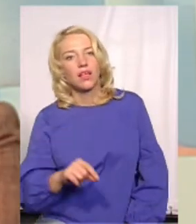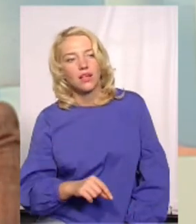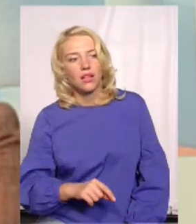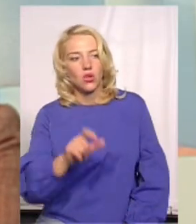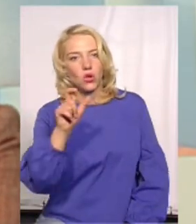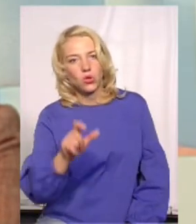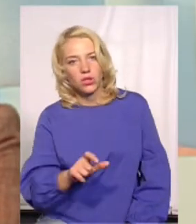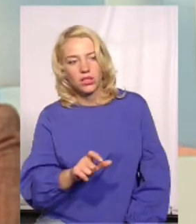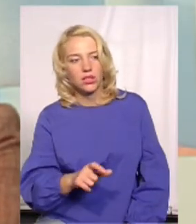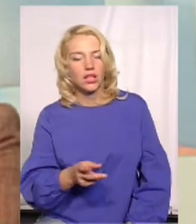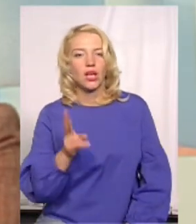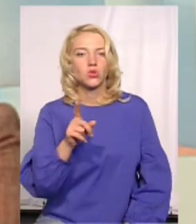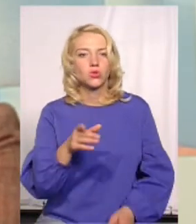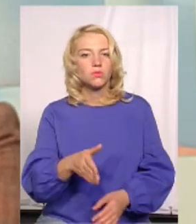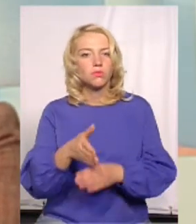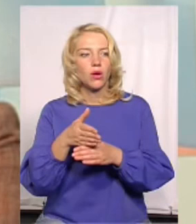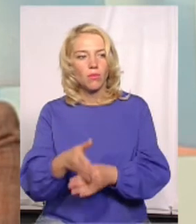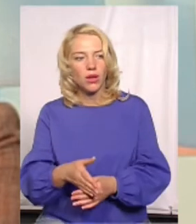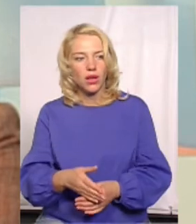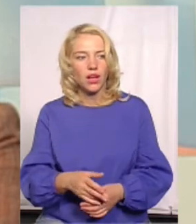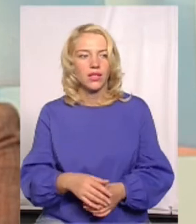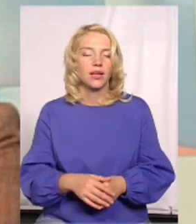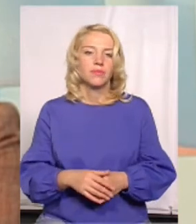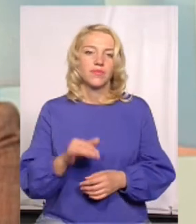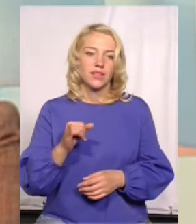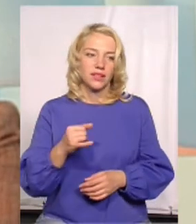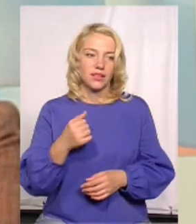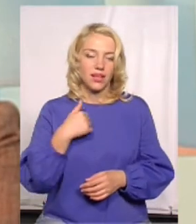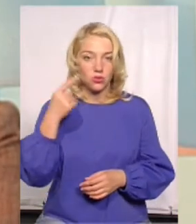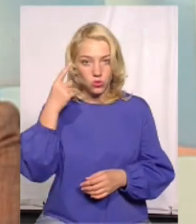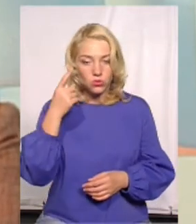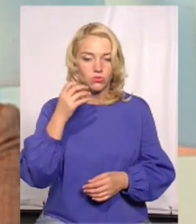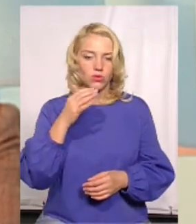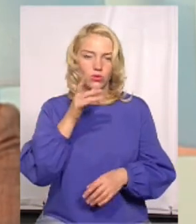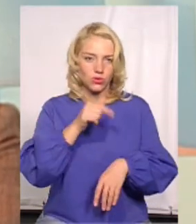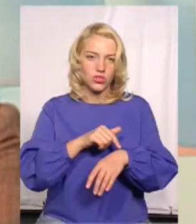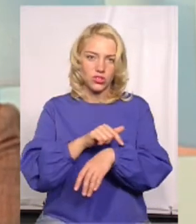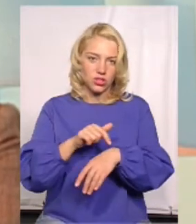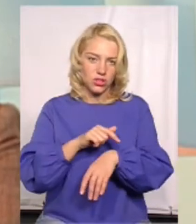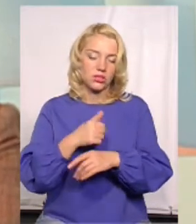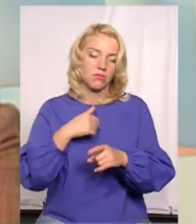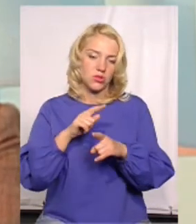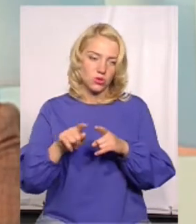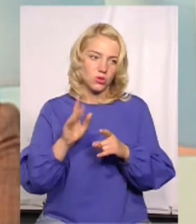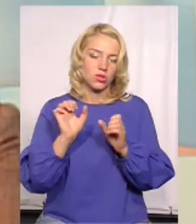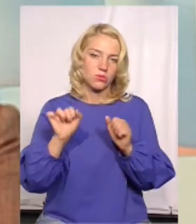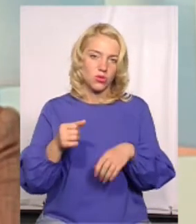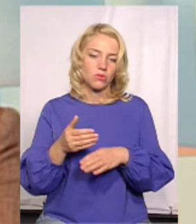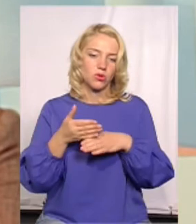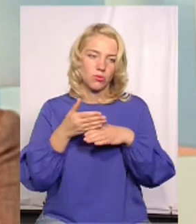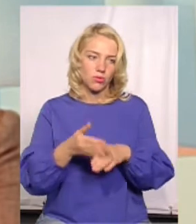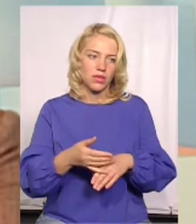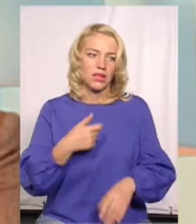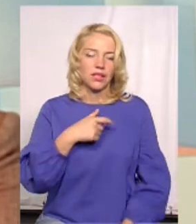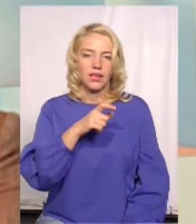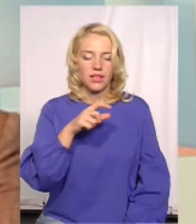герой. А хто тобі допомагає? Які твої допомічники? Я думаю, що згодом ми скоро зможемо відповісти. Наразі, Хмельмен, як